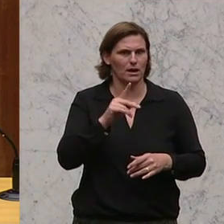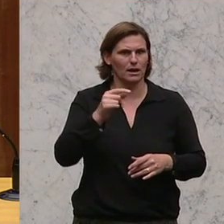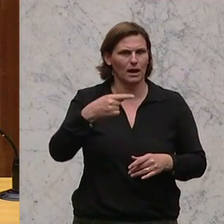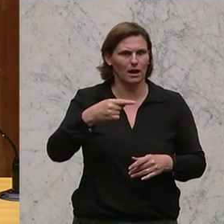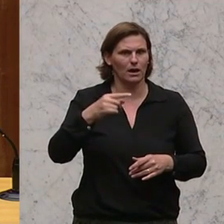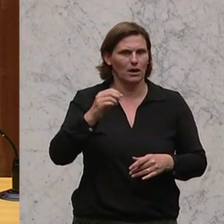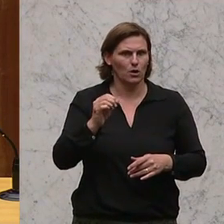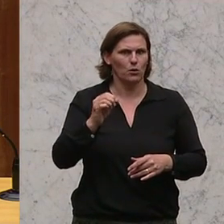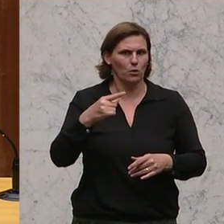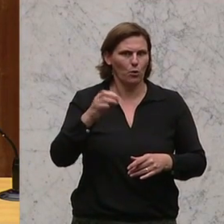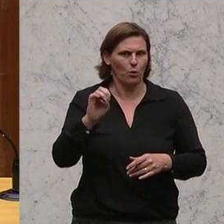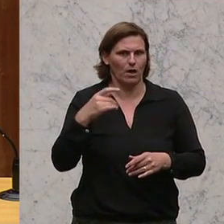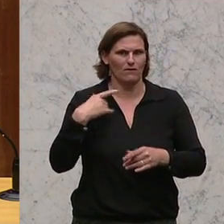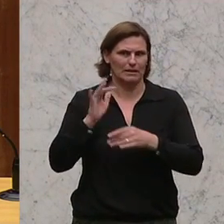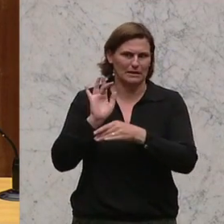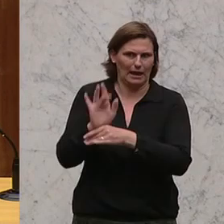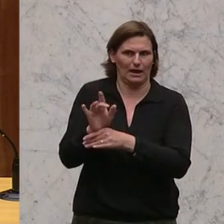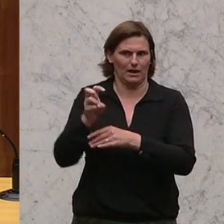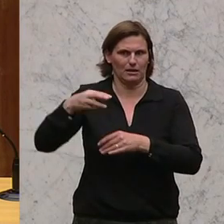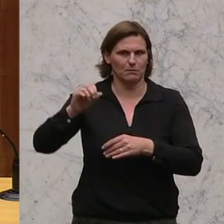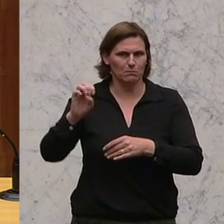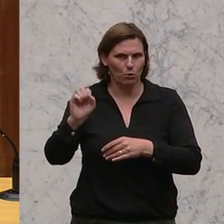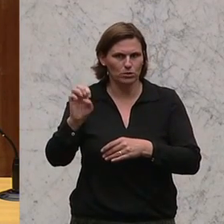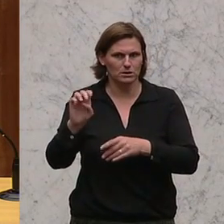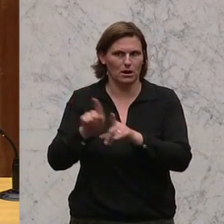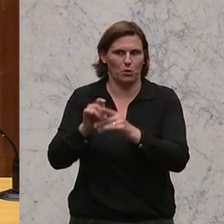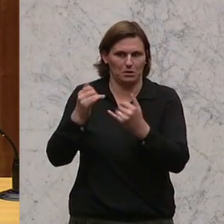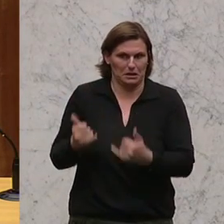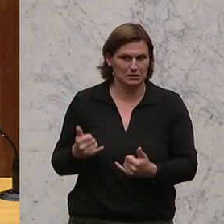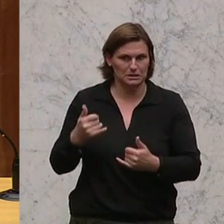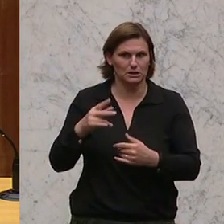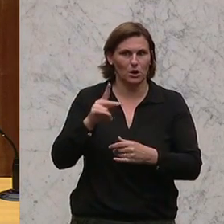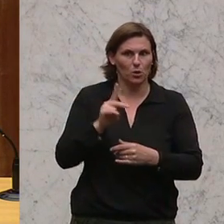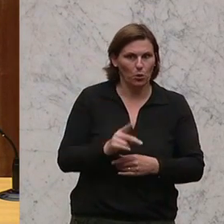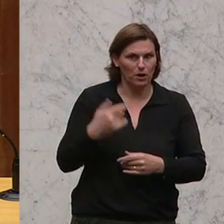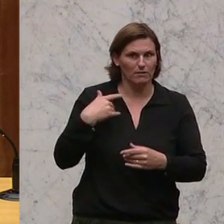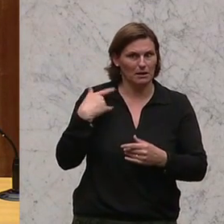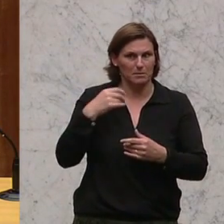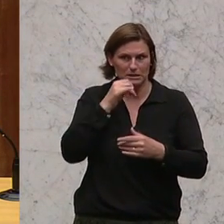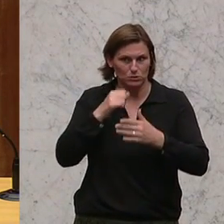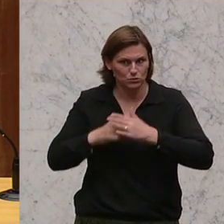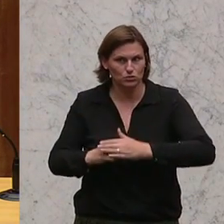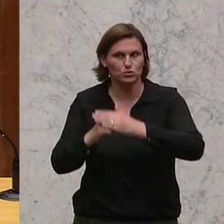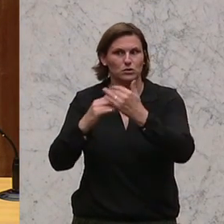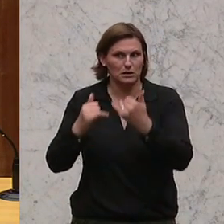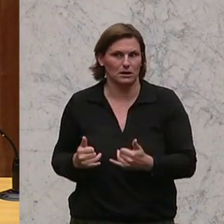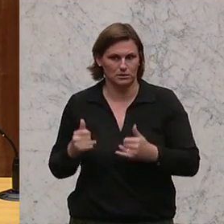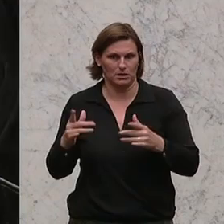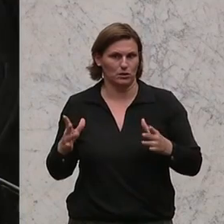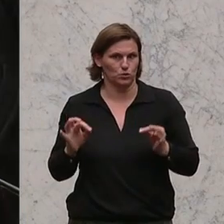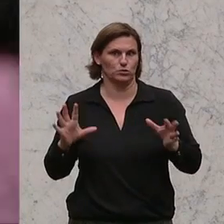ausgesprochen. Trotzdem hat uns die Geschichte gezeigt, auch Kogler, der nicht unterstützt hat den Moser, und Moser konnten sehr gut